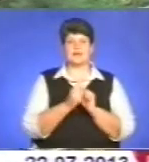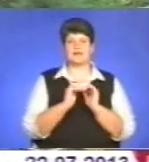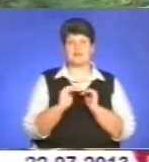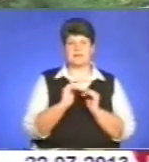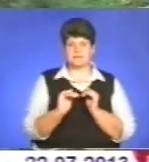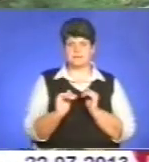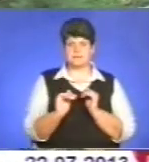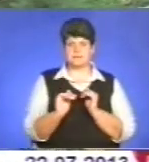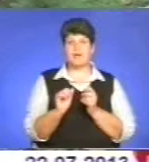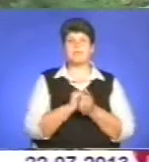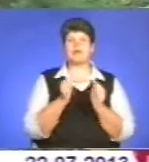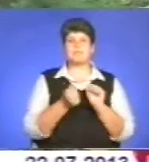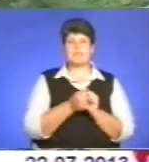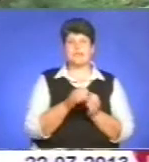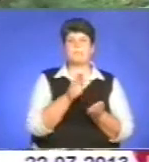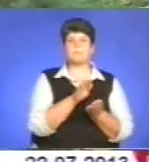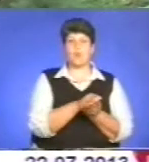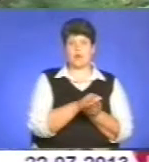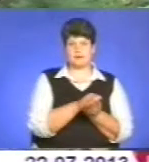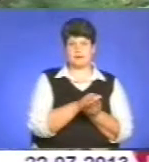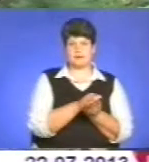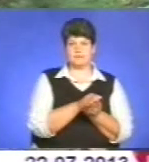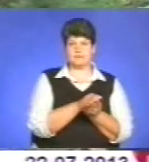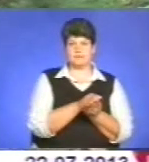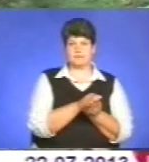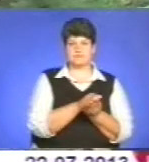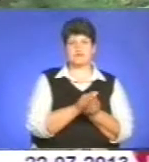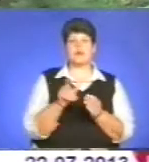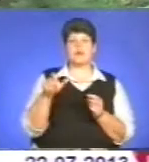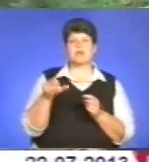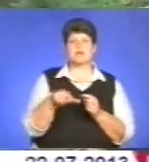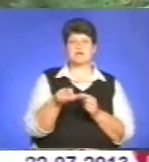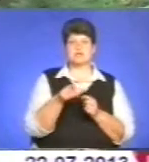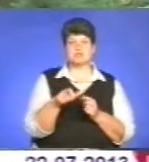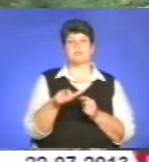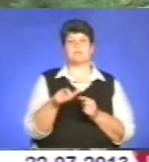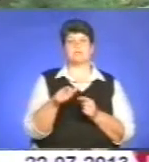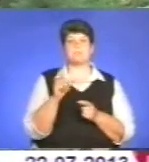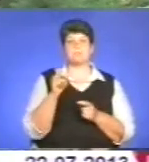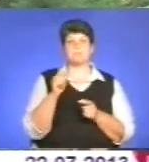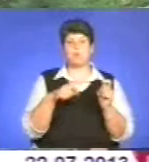Кам'яна могила на різці Молочна, це біля Мелітополя,